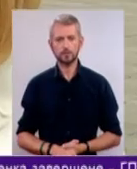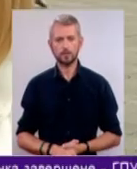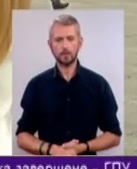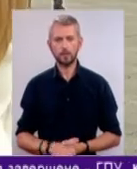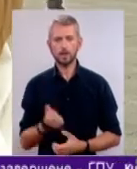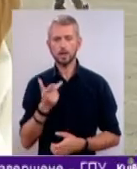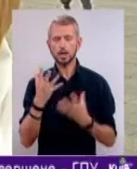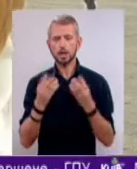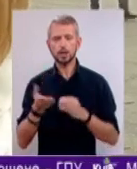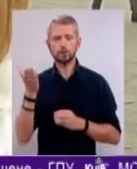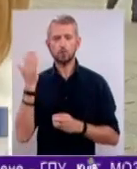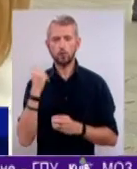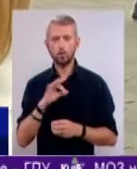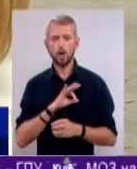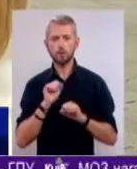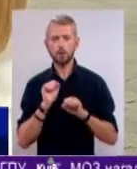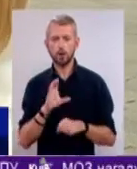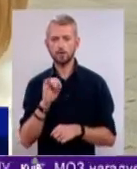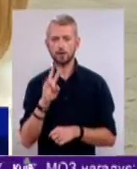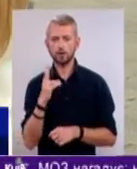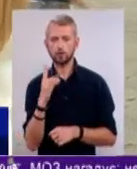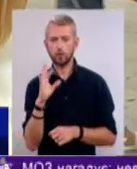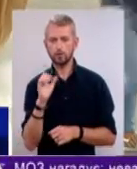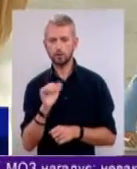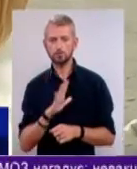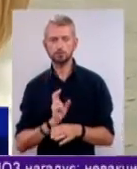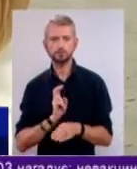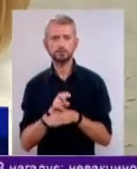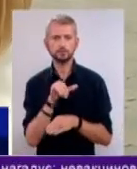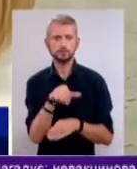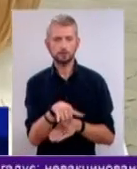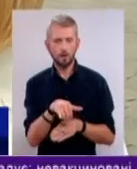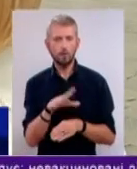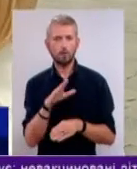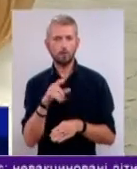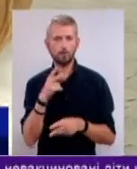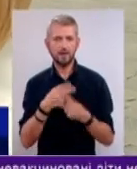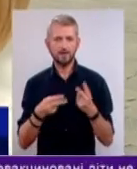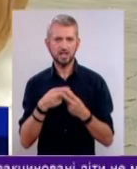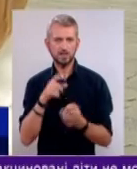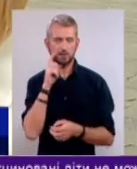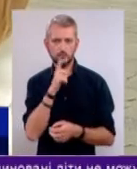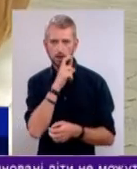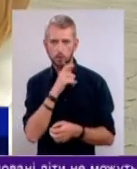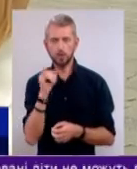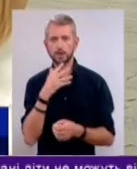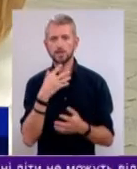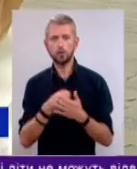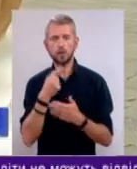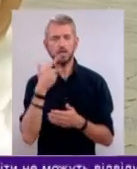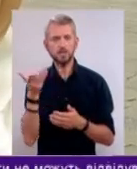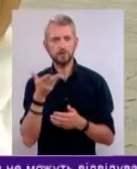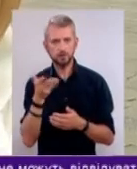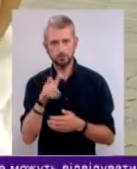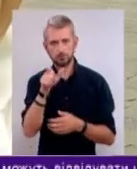Кілька днів тому адвокат Олега Сінцова відвідав його у в'язниці в Сибіру. І в своїх звітах пан